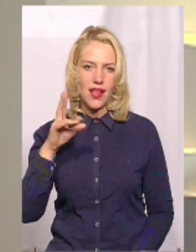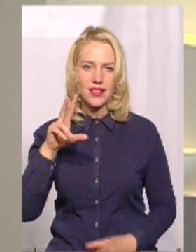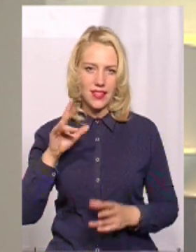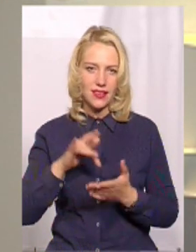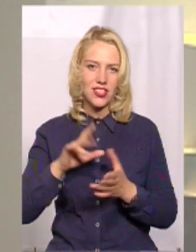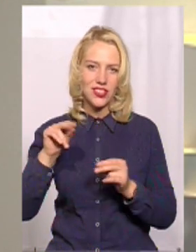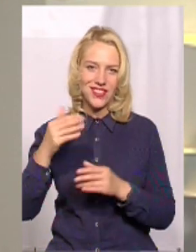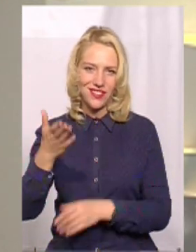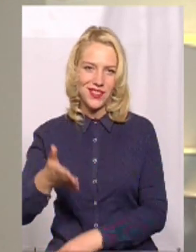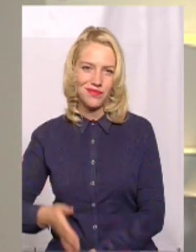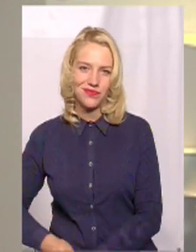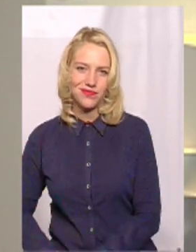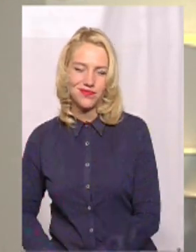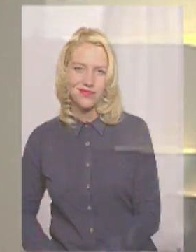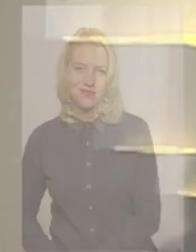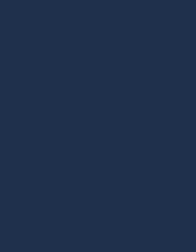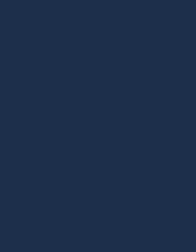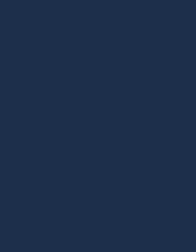і нехай щастить. Дякую.